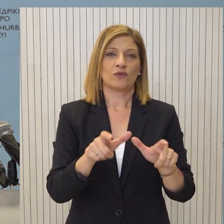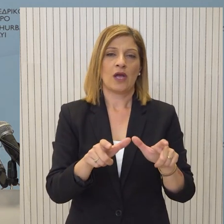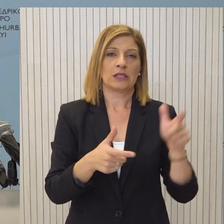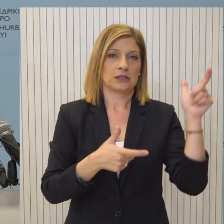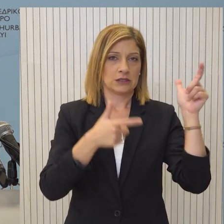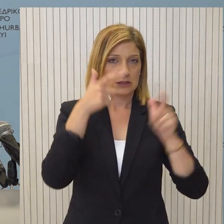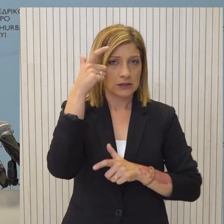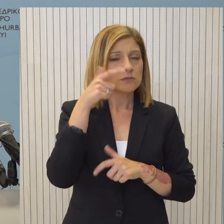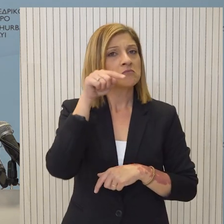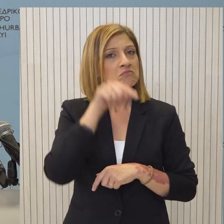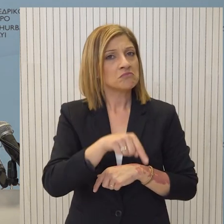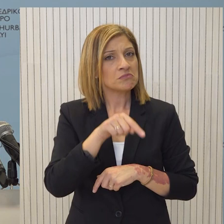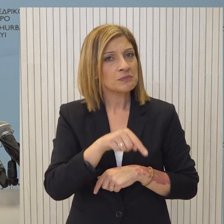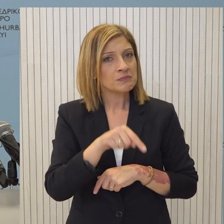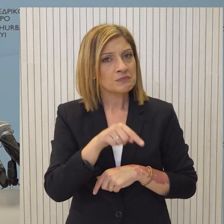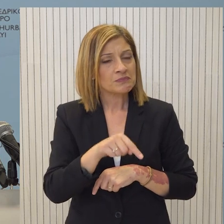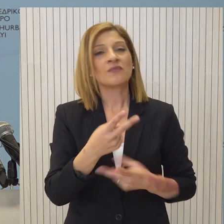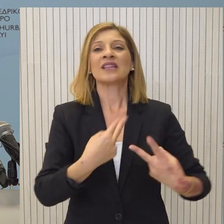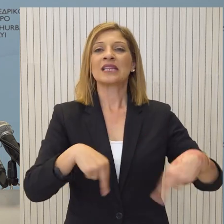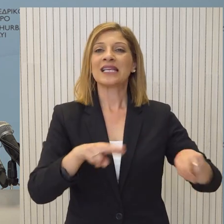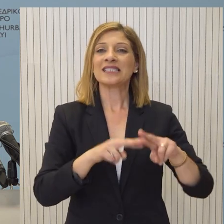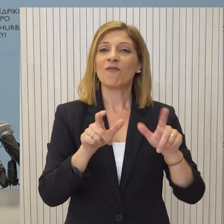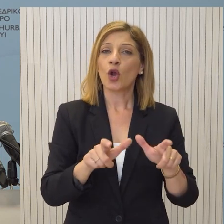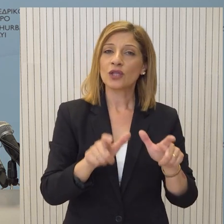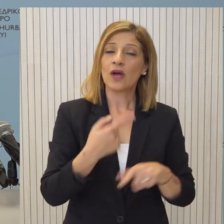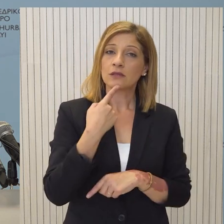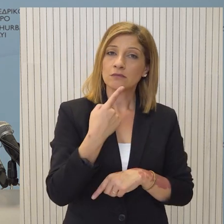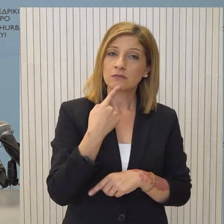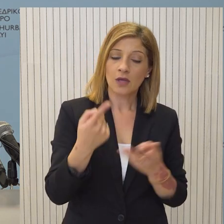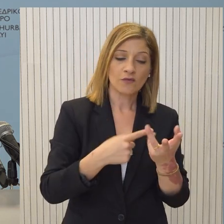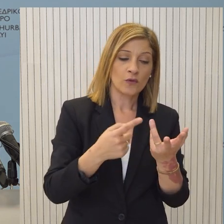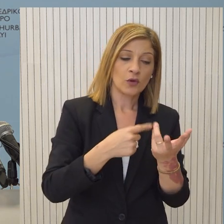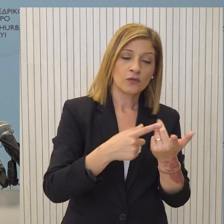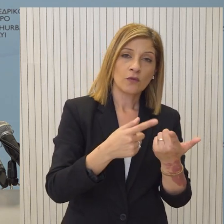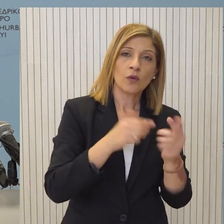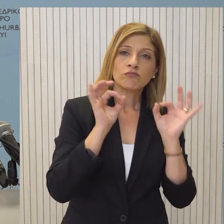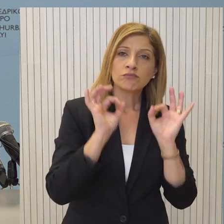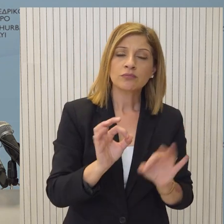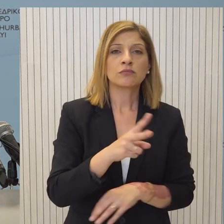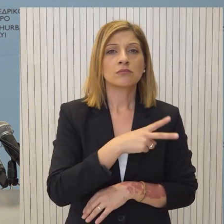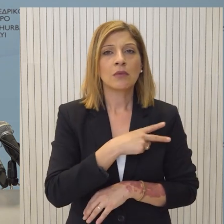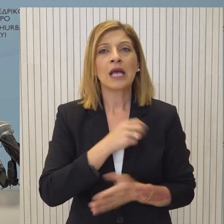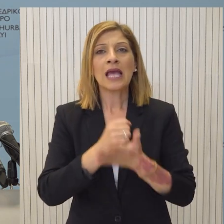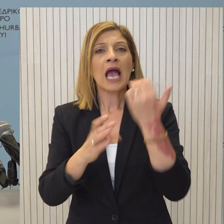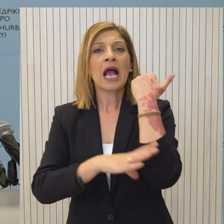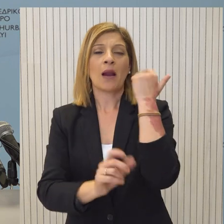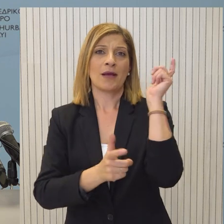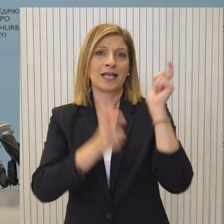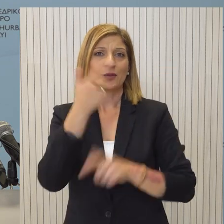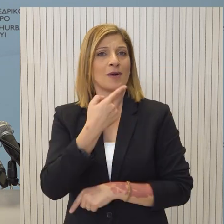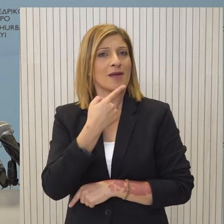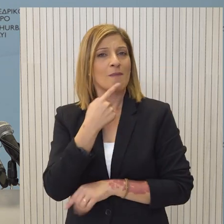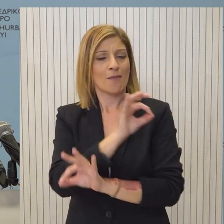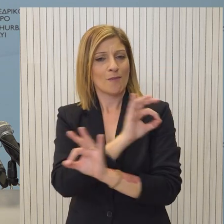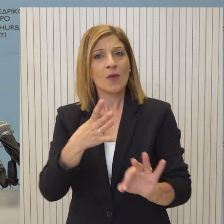Εθνών. Τα ίδια ψηφίσματα του Συμβουλίου Ασφαλείας είναι αυτά τα οποία δεσμεύουν άλλωστε και τον ίδιο τον Γενικό Γραμματέα των Ηνωμένων Εθνών,